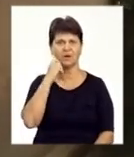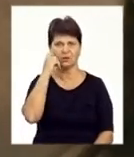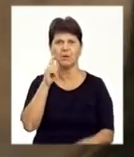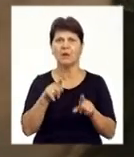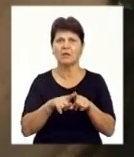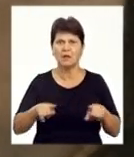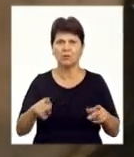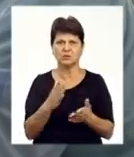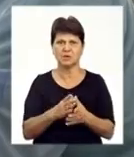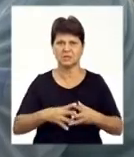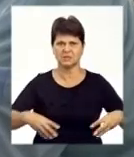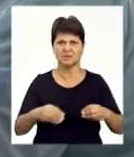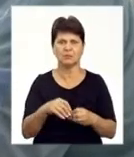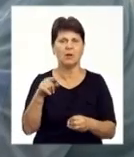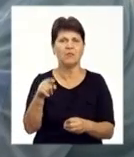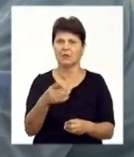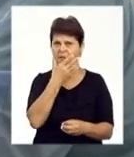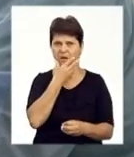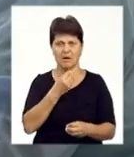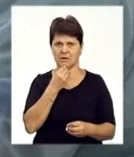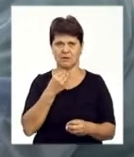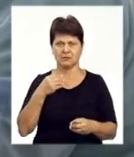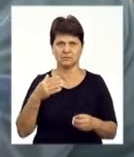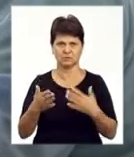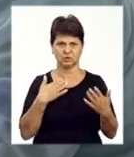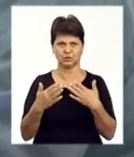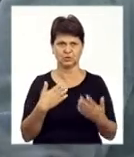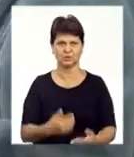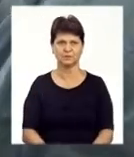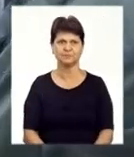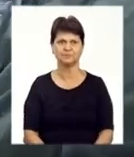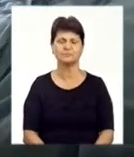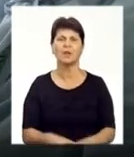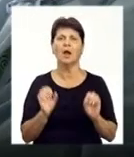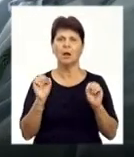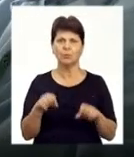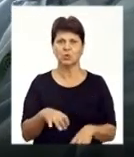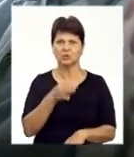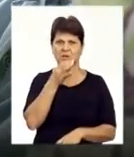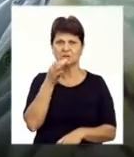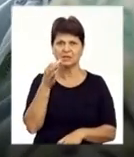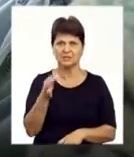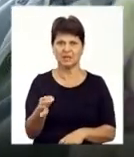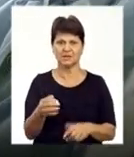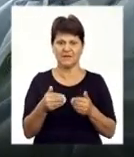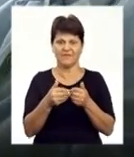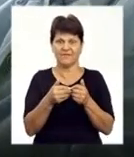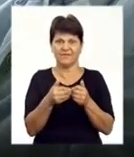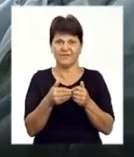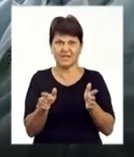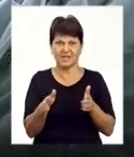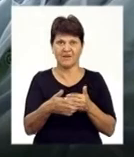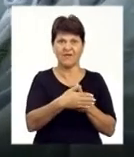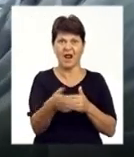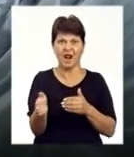також є сім'я, і вони у гарних стосунках. Людина на підвір'ї, можна сказати, що отак, відкрив калітку і вибіг на